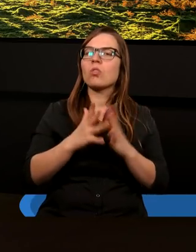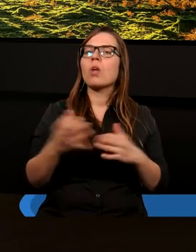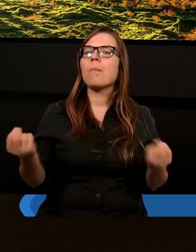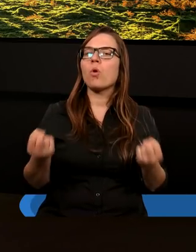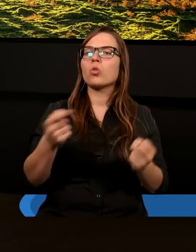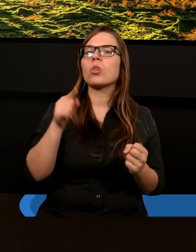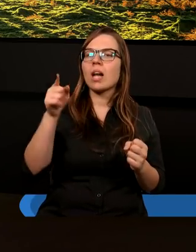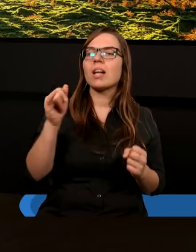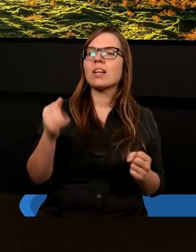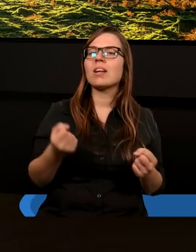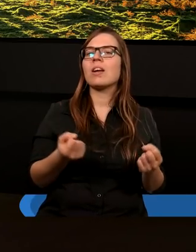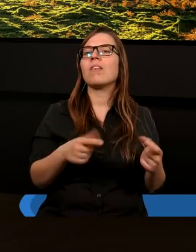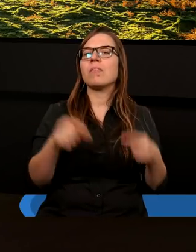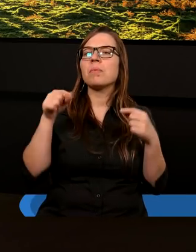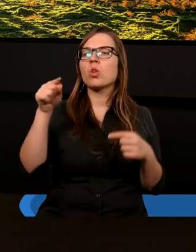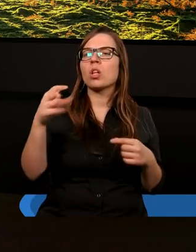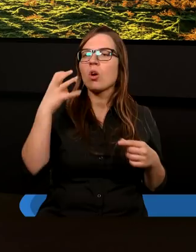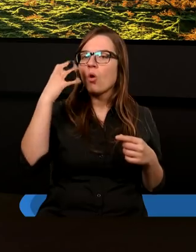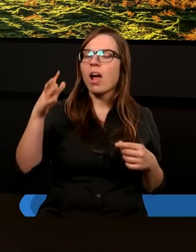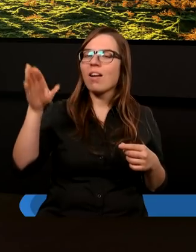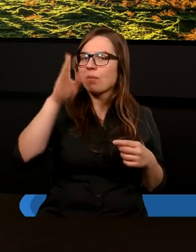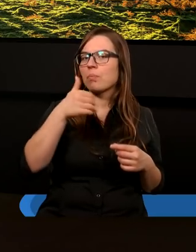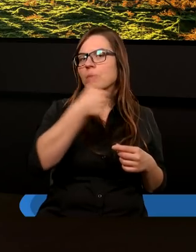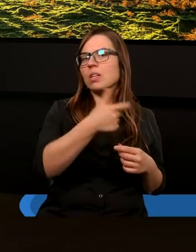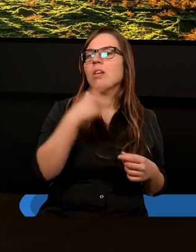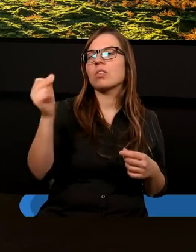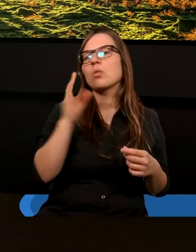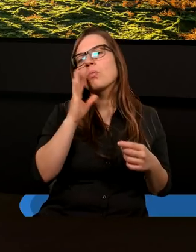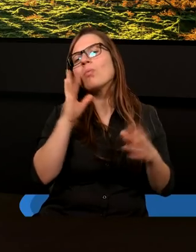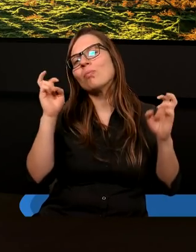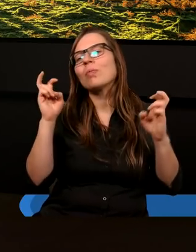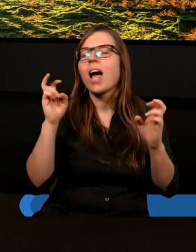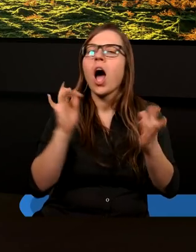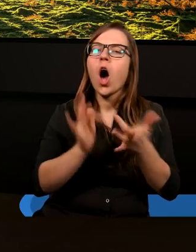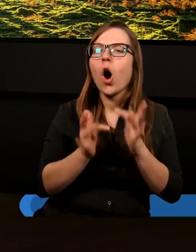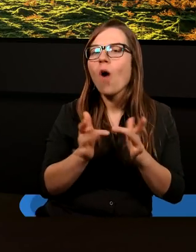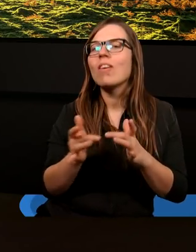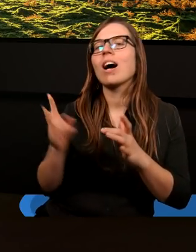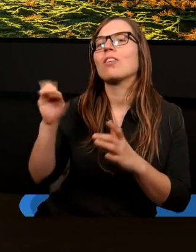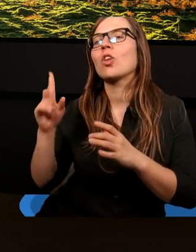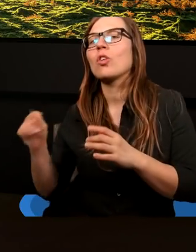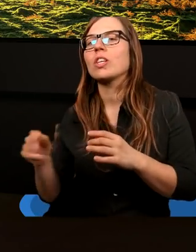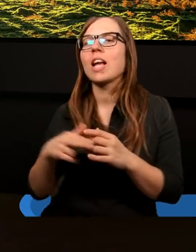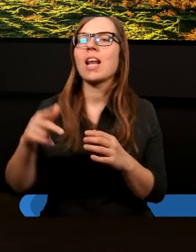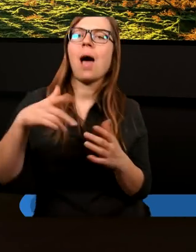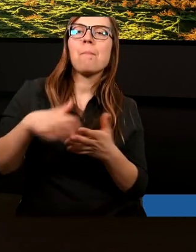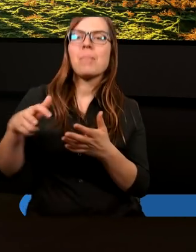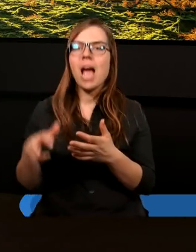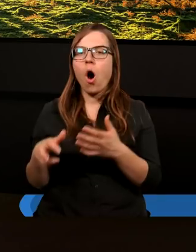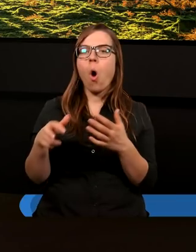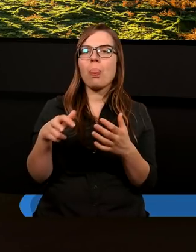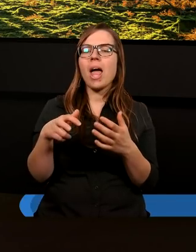za Nim i wybieramy się do tego Królestwa Bożego. Jeden jedzie takim rowerem, ktoś idzie na piechotę, jeśli mogę tą ilustrację dalej